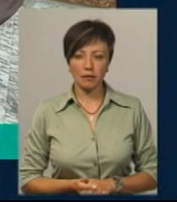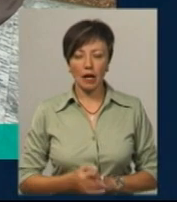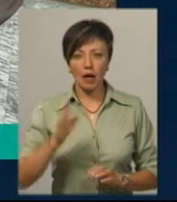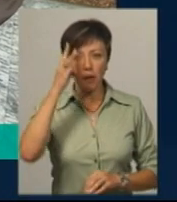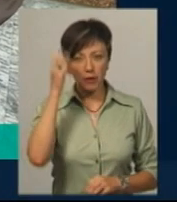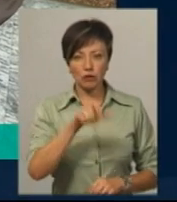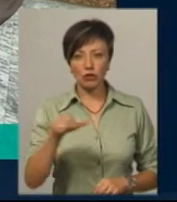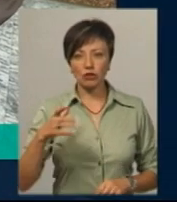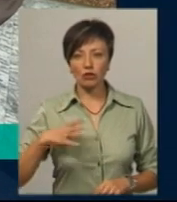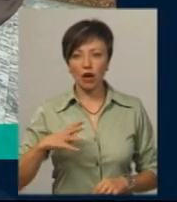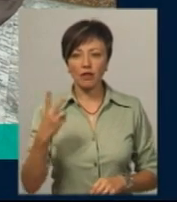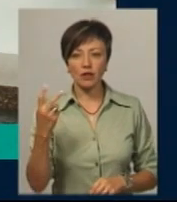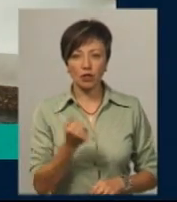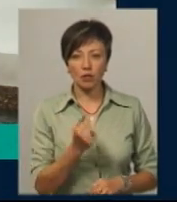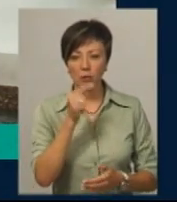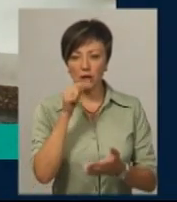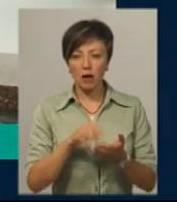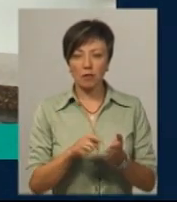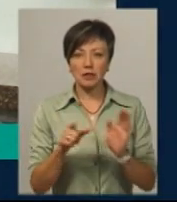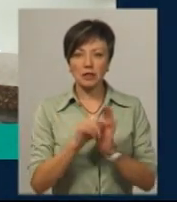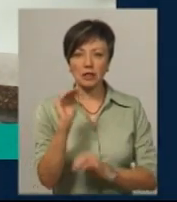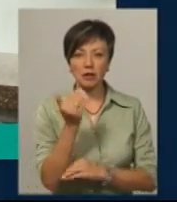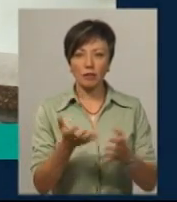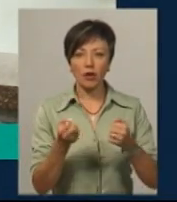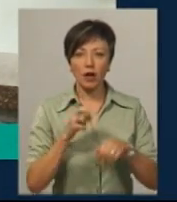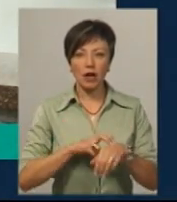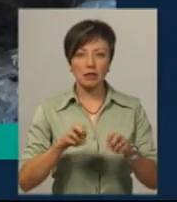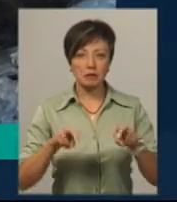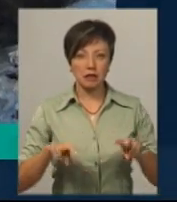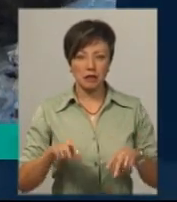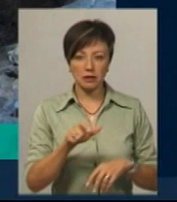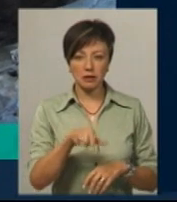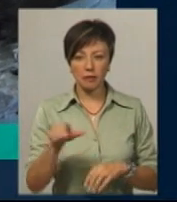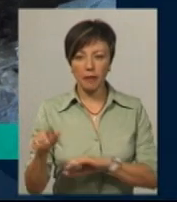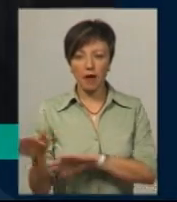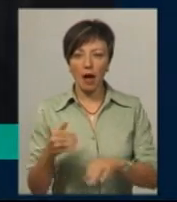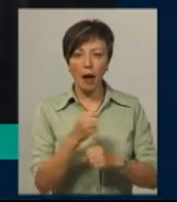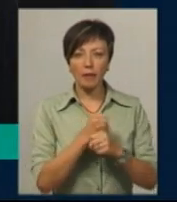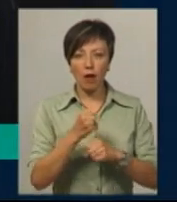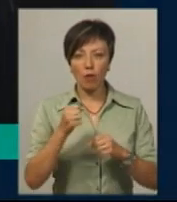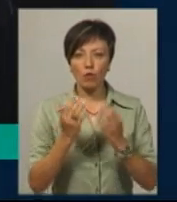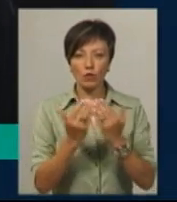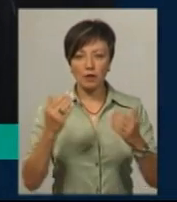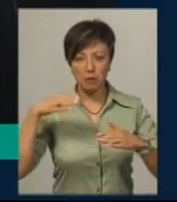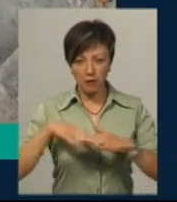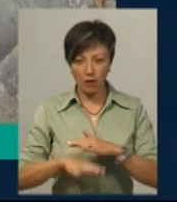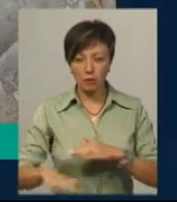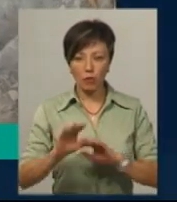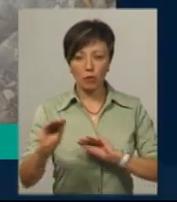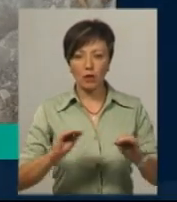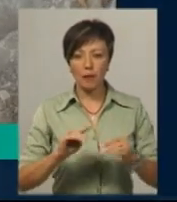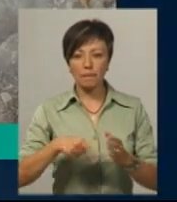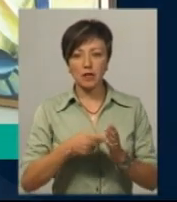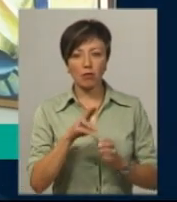Хмельничани чекають два тижні, аби потрапити з дитиною на прийом до лікаря-спеціаліста. Аптеку-музей у підвальному приміщенні облаштують у